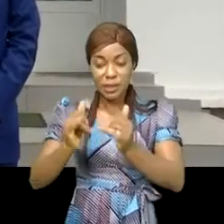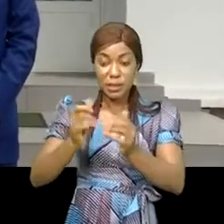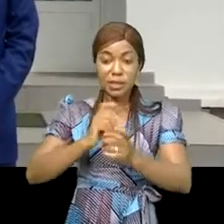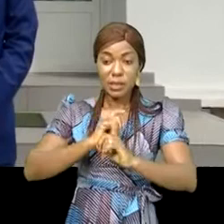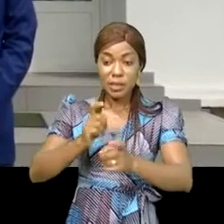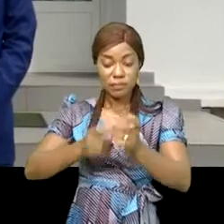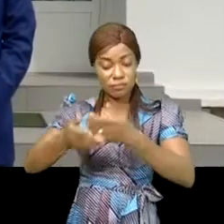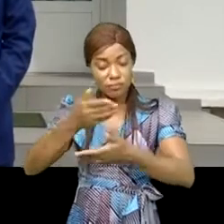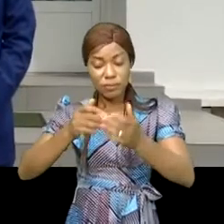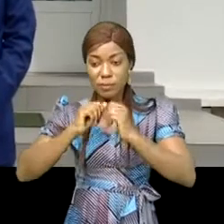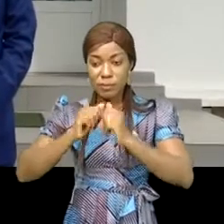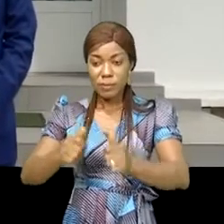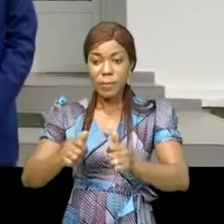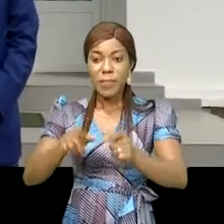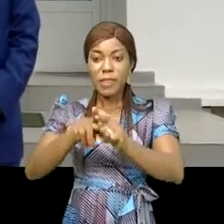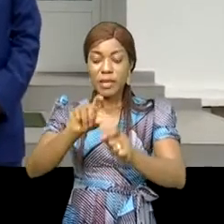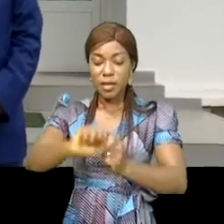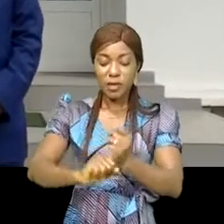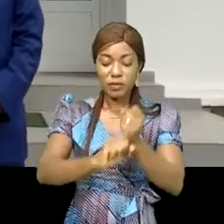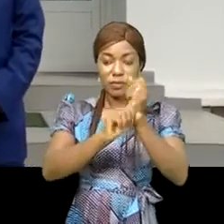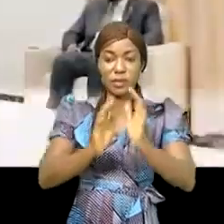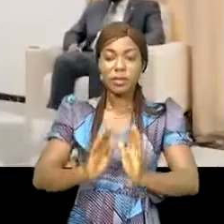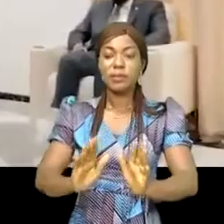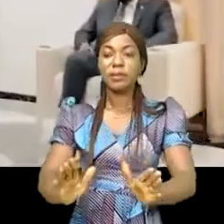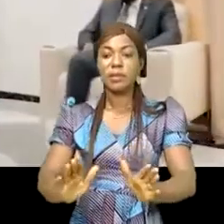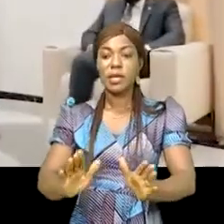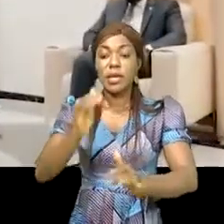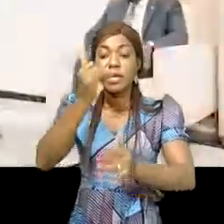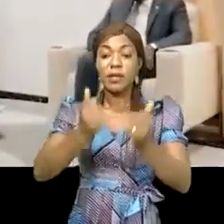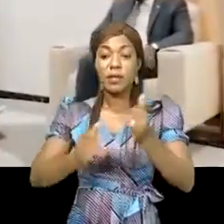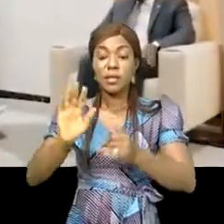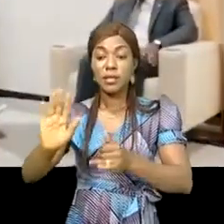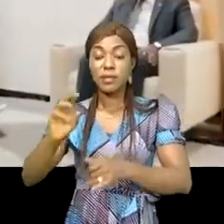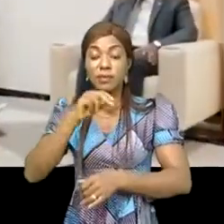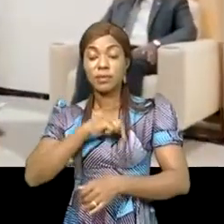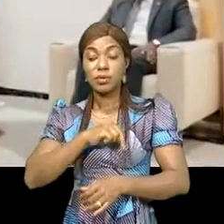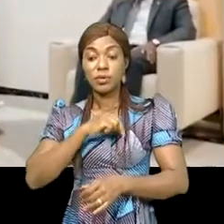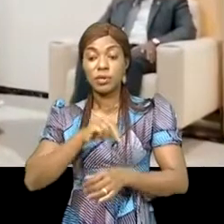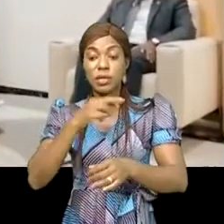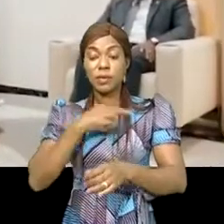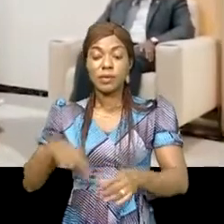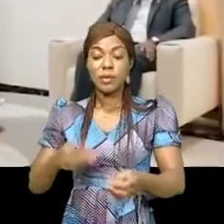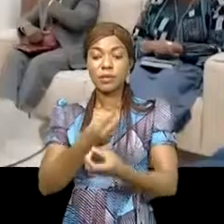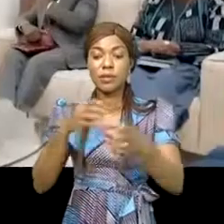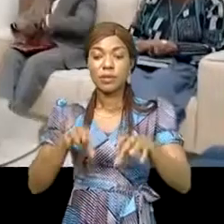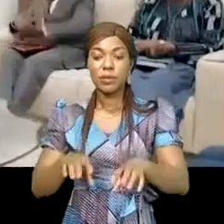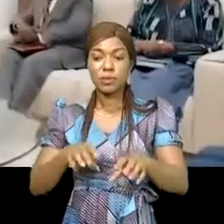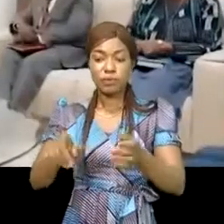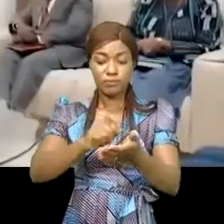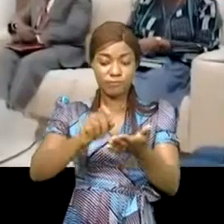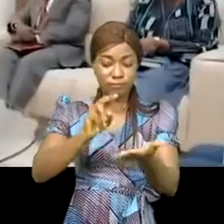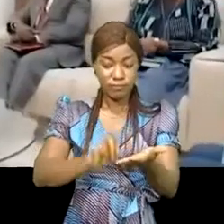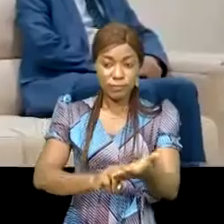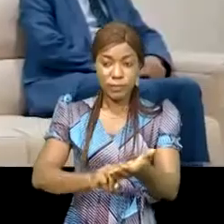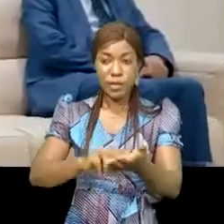non remboursables qui sont destinés au renforcement des capacités. A la fin de sa mission en République démocratique du Congo une feuille de route sera convenue